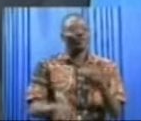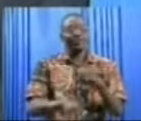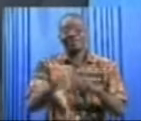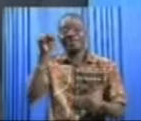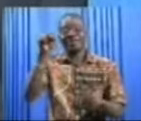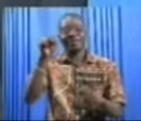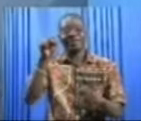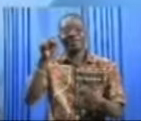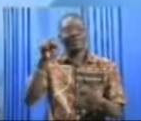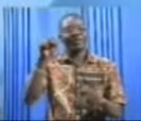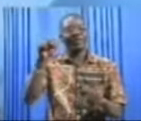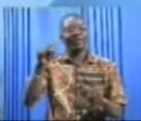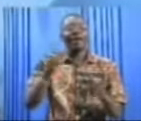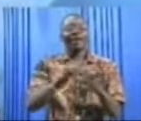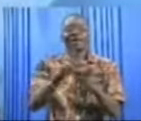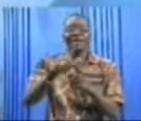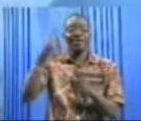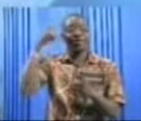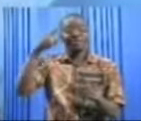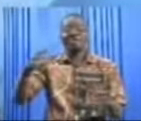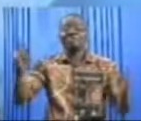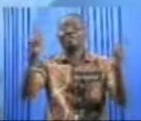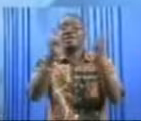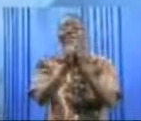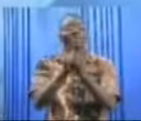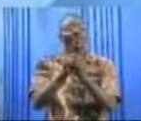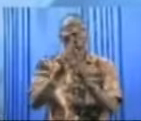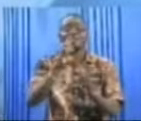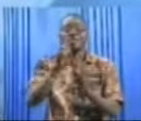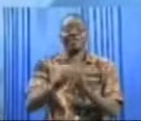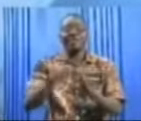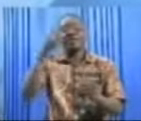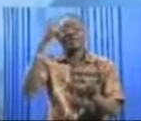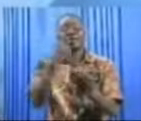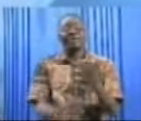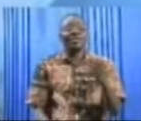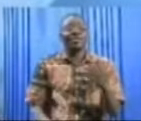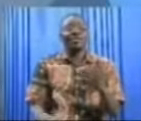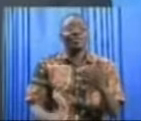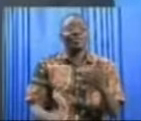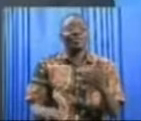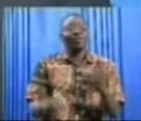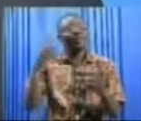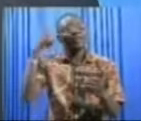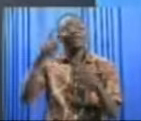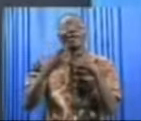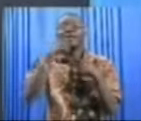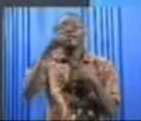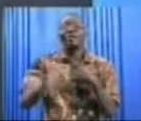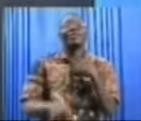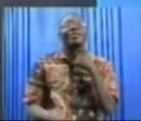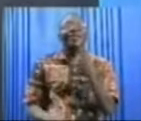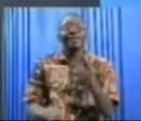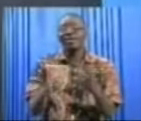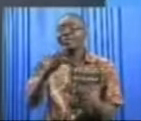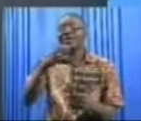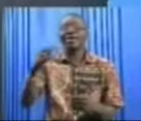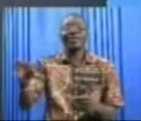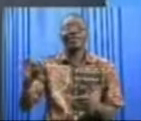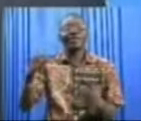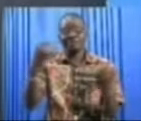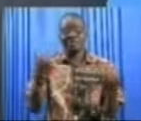Alors, les enjeux autour de cette rencontre, exactement c'est quoi, Modeste ? Alors, les enjeux, il faut le dire, le Burkina Faso